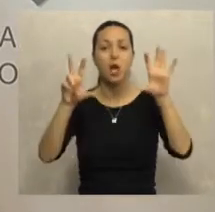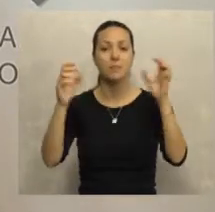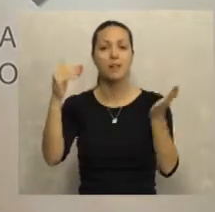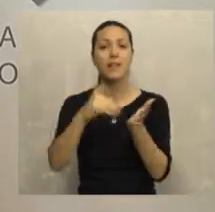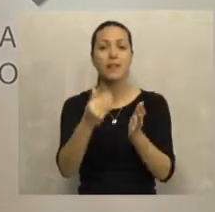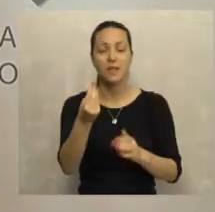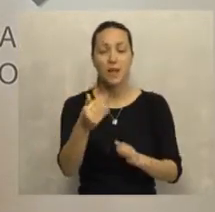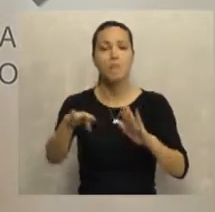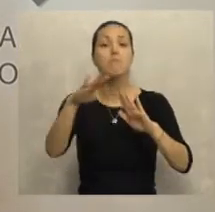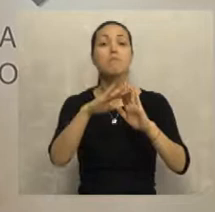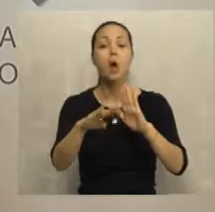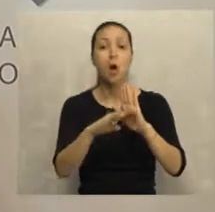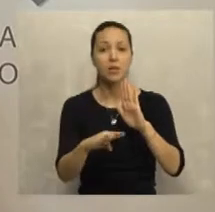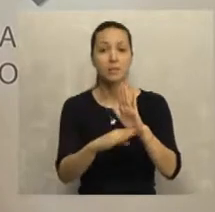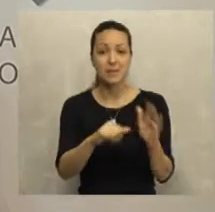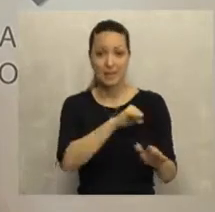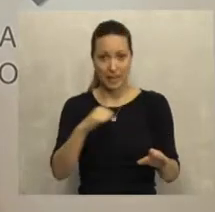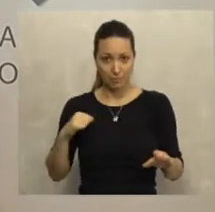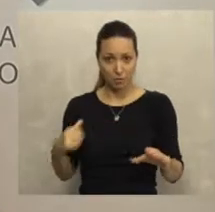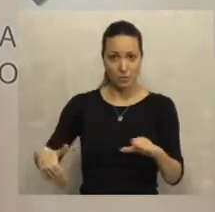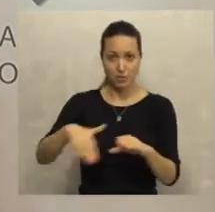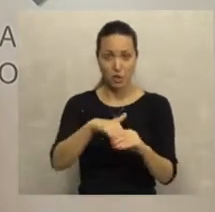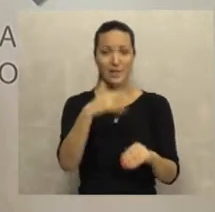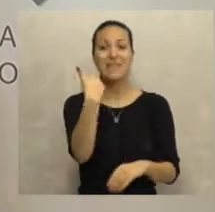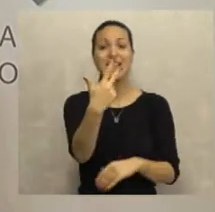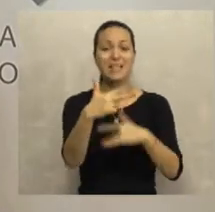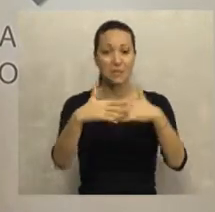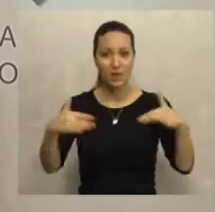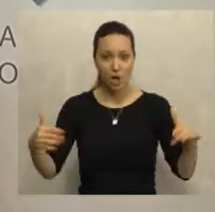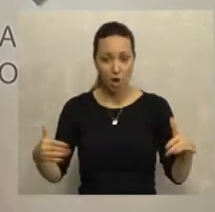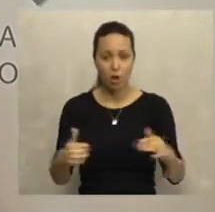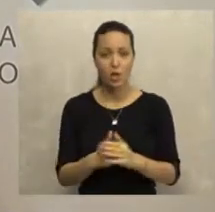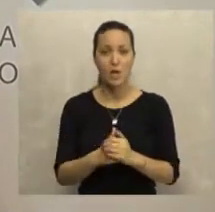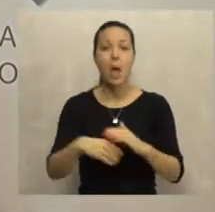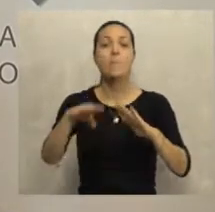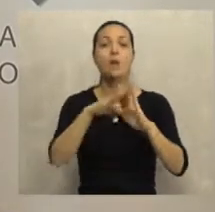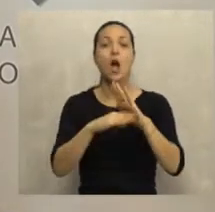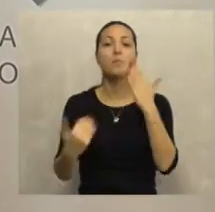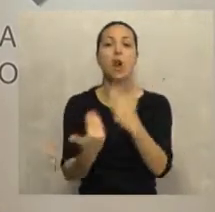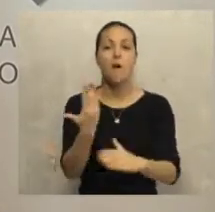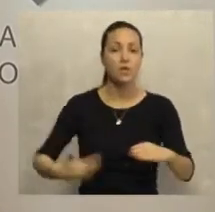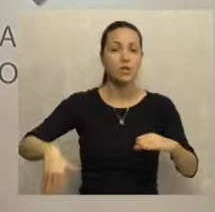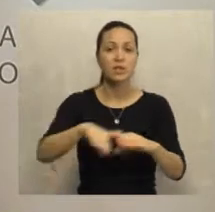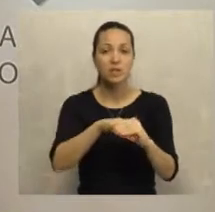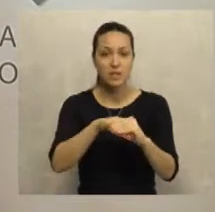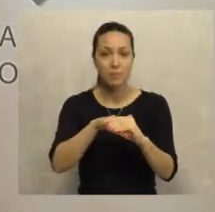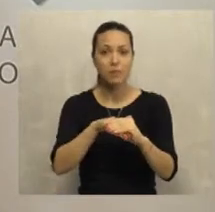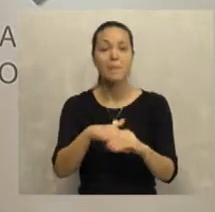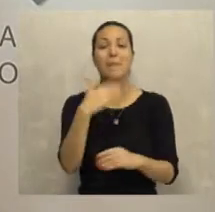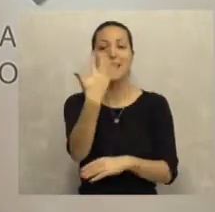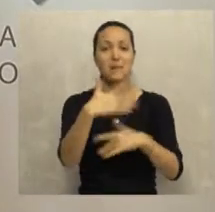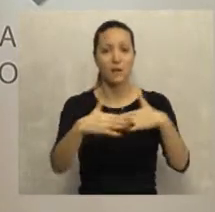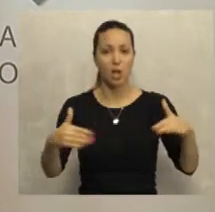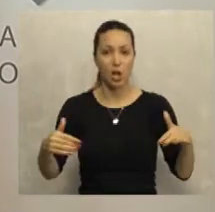800 hiljada dinara, za program samozapošljavanja 30 miliona dinara i za program novog zapošljavanja